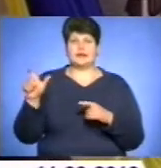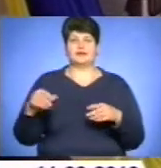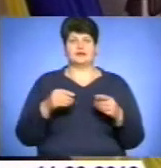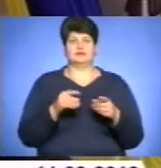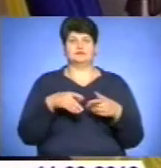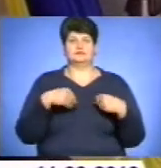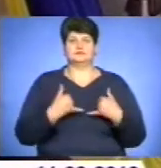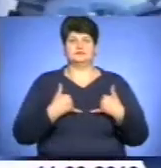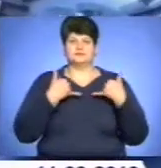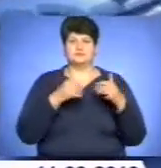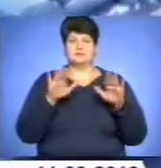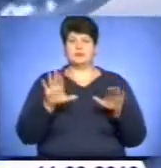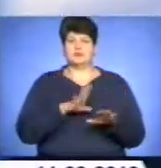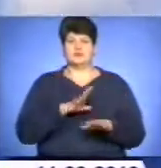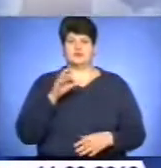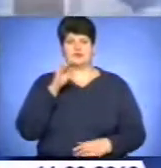побував Тарас Шевченко.